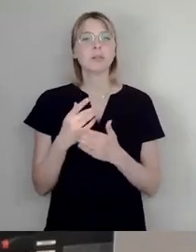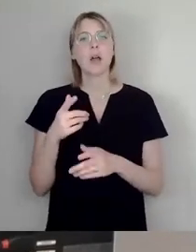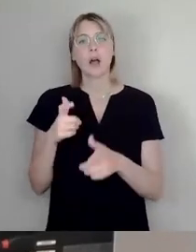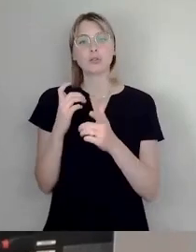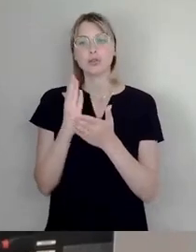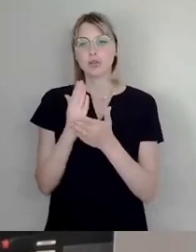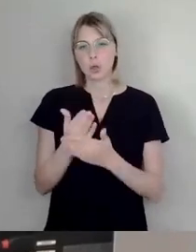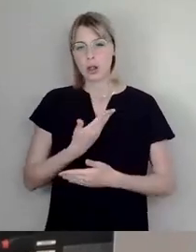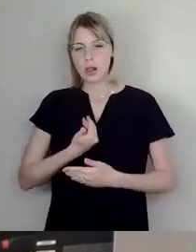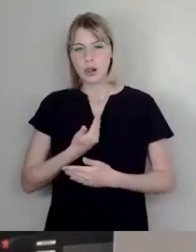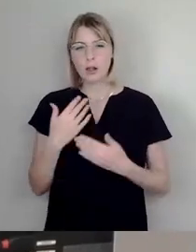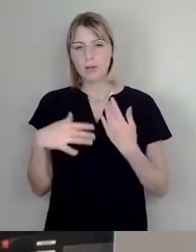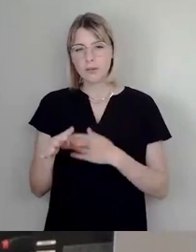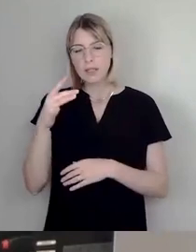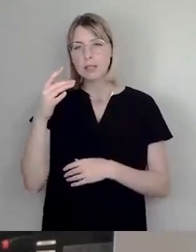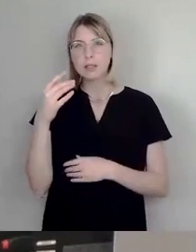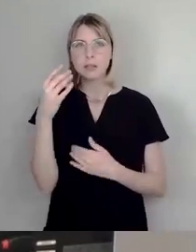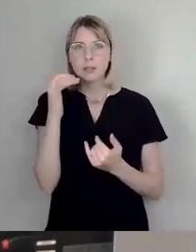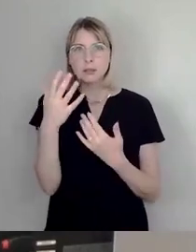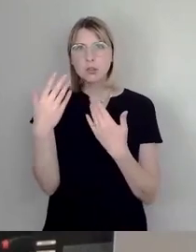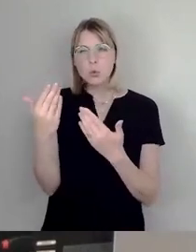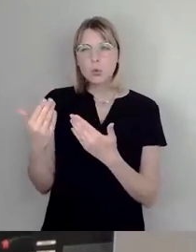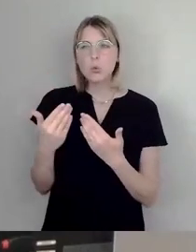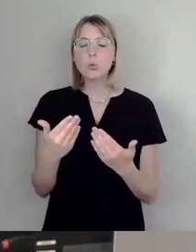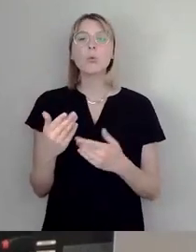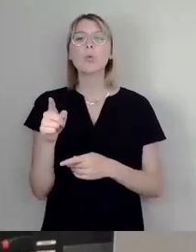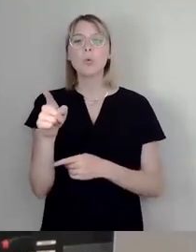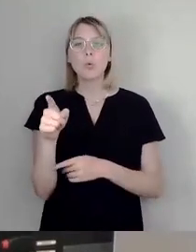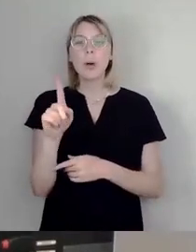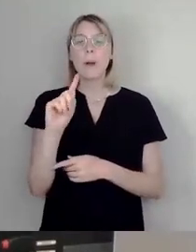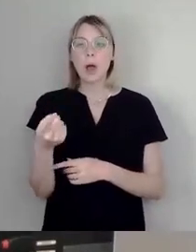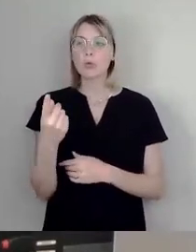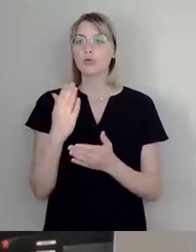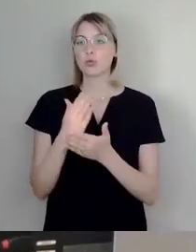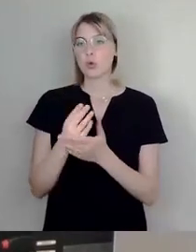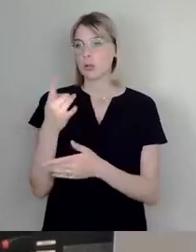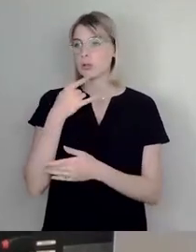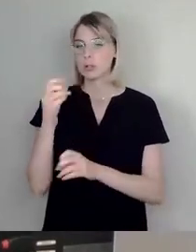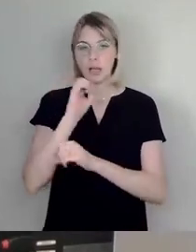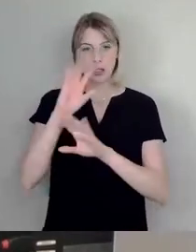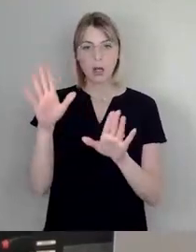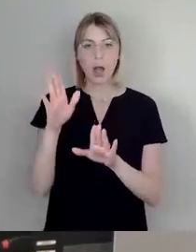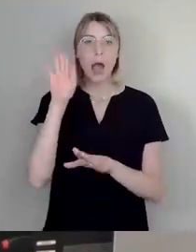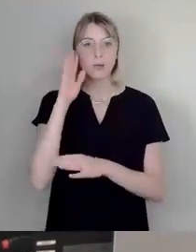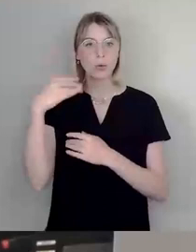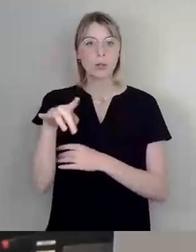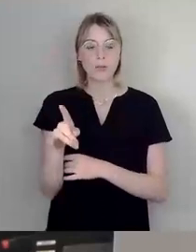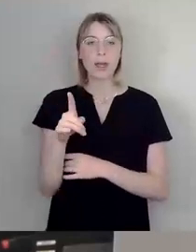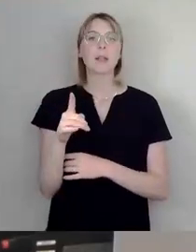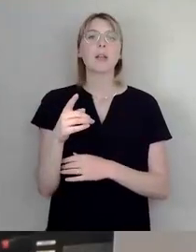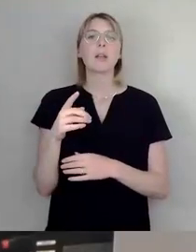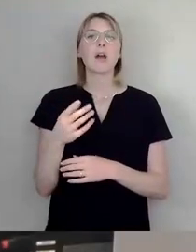die aber auch entkräftet wurden teilweise durch die Anhörung, die wir gemacht haben, man dem Ursprungsantrag zustimmt, weil damit wird